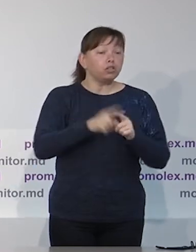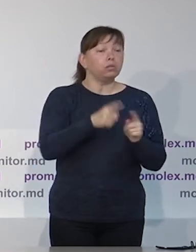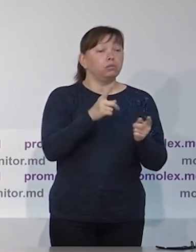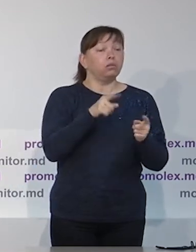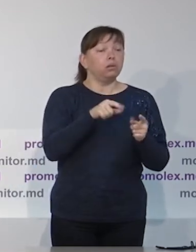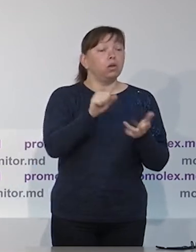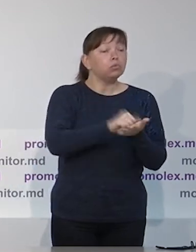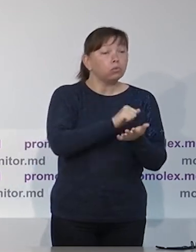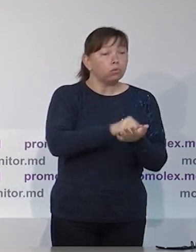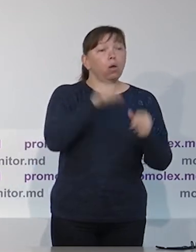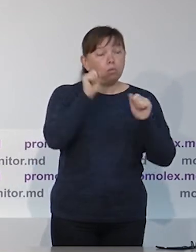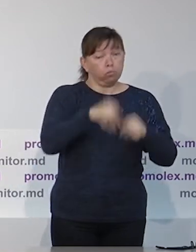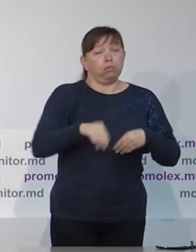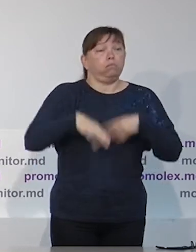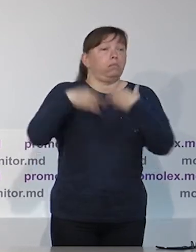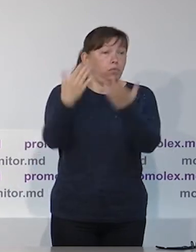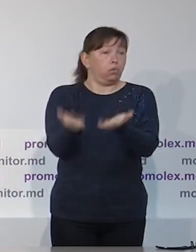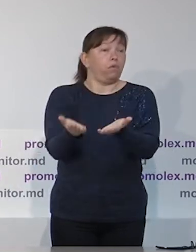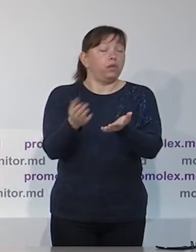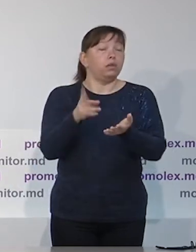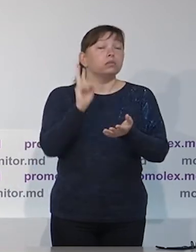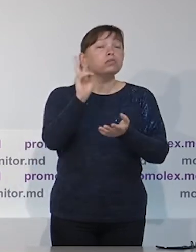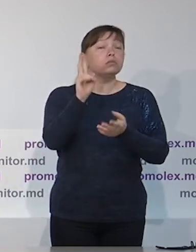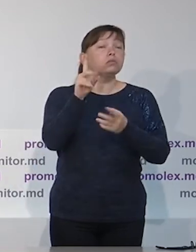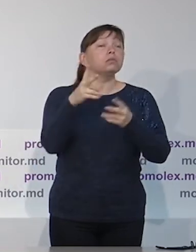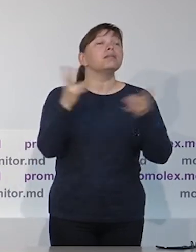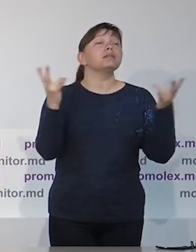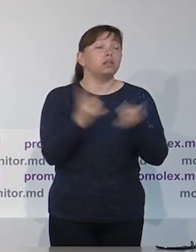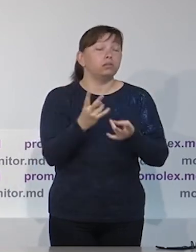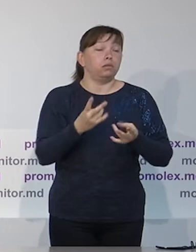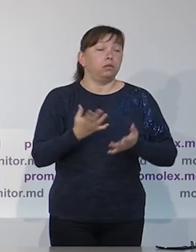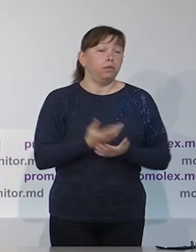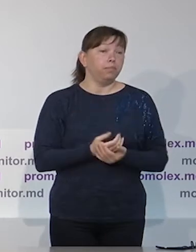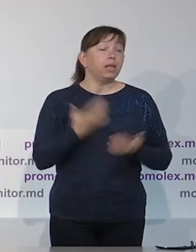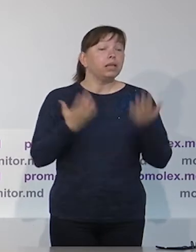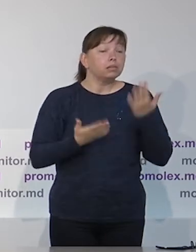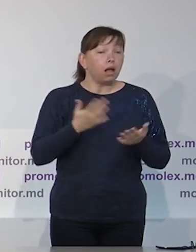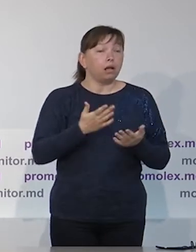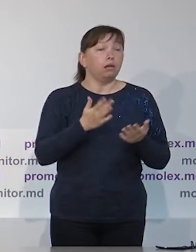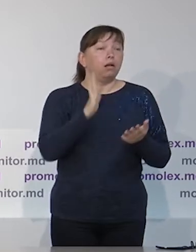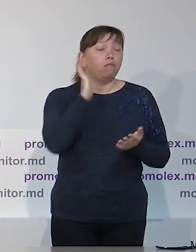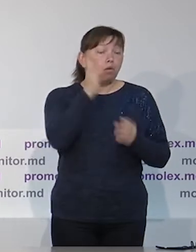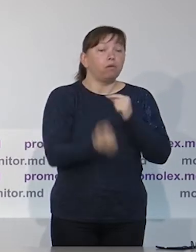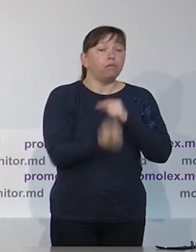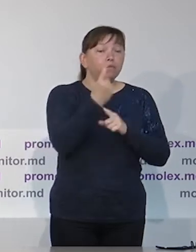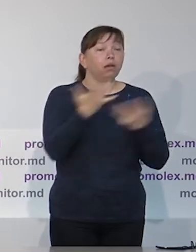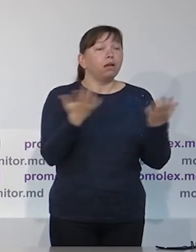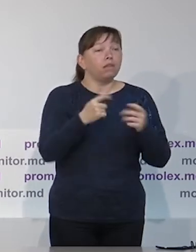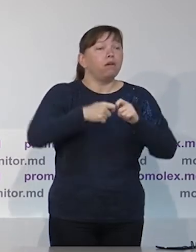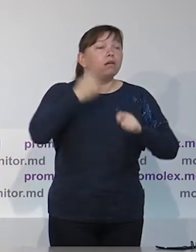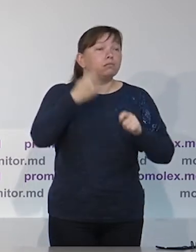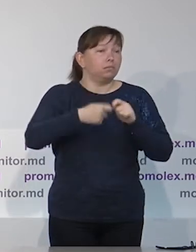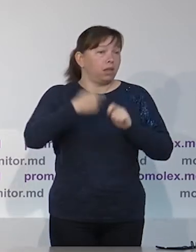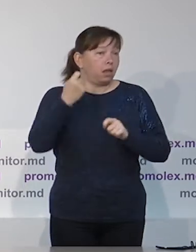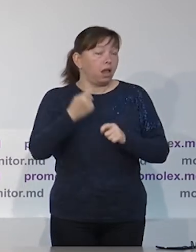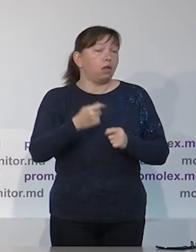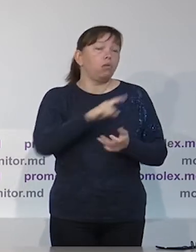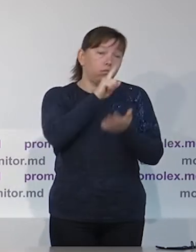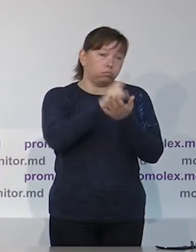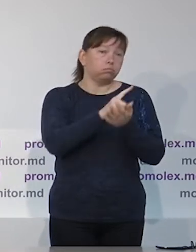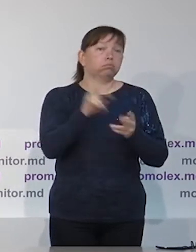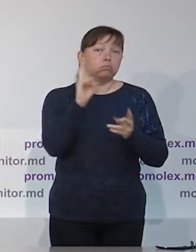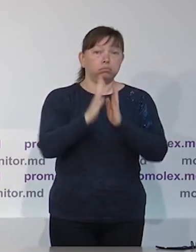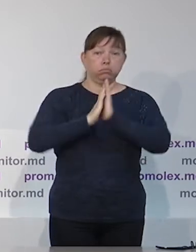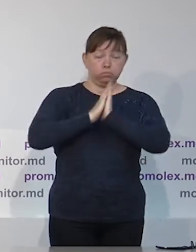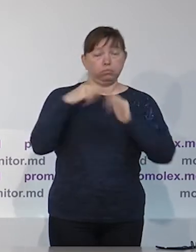улики и представлять их в инстанции, но в то же время, если нас об этом попросят власти, то именно власти, а избирательные конкуренты,